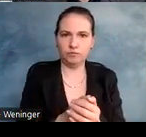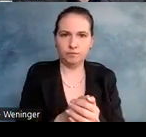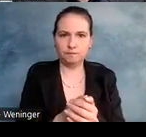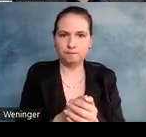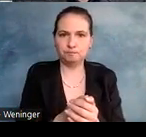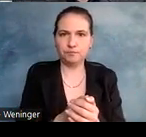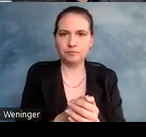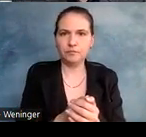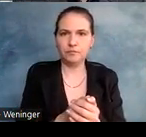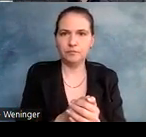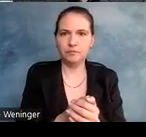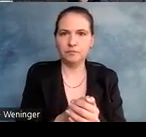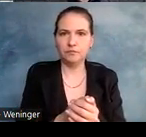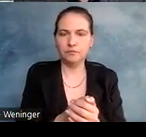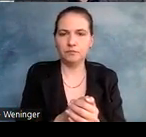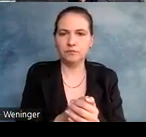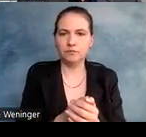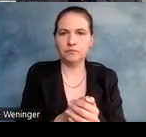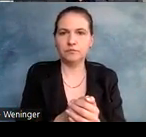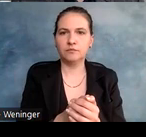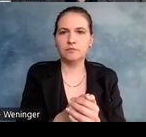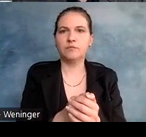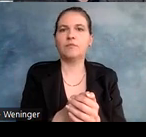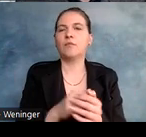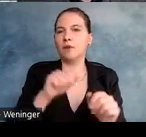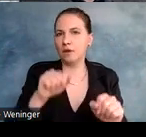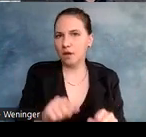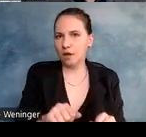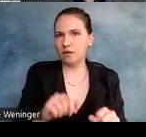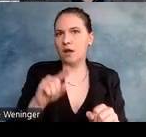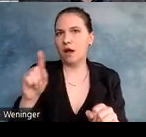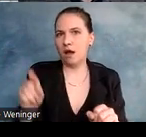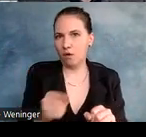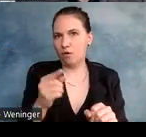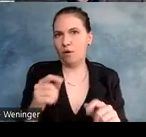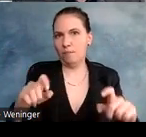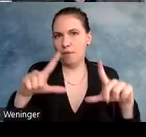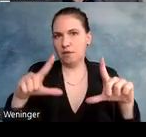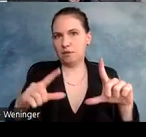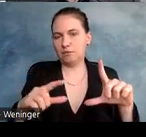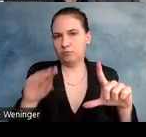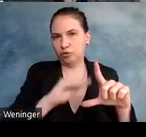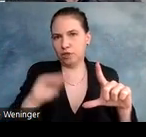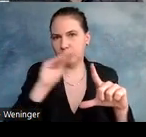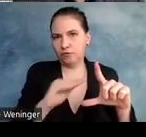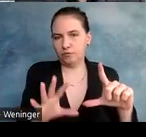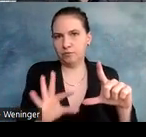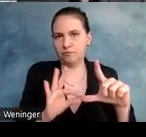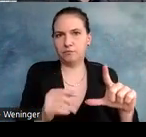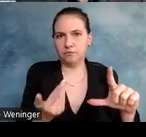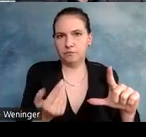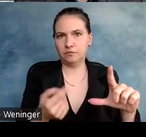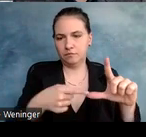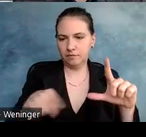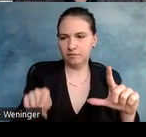Die kann ich dann auch wieder zum Beispiel in die Bildbeschriftung einfügen. Hier geht es zu einer langen